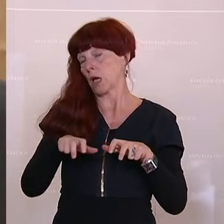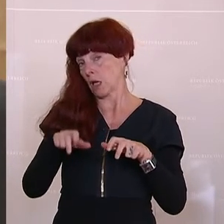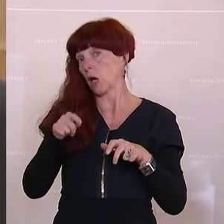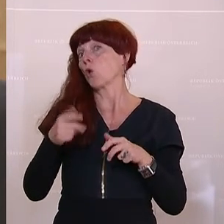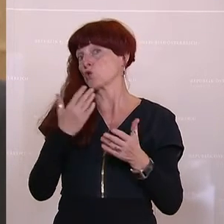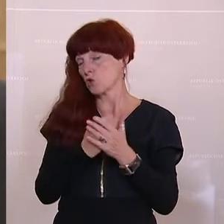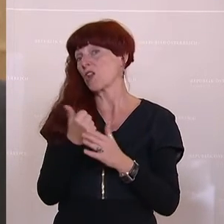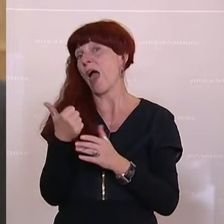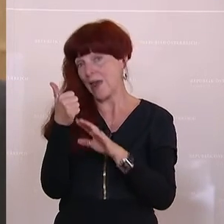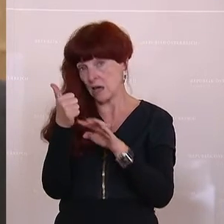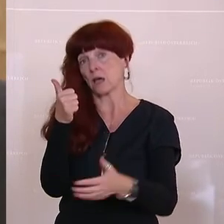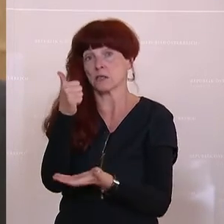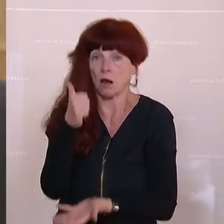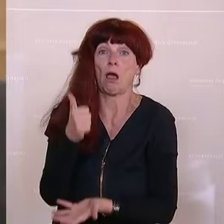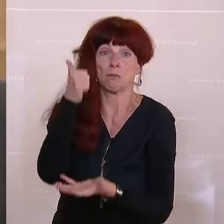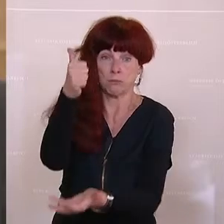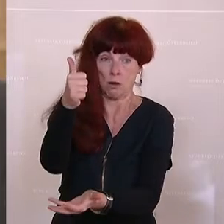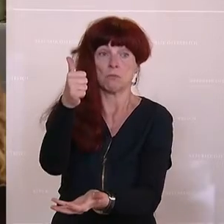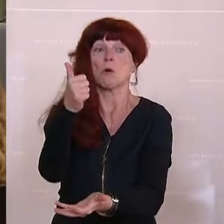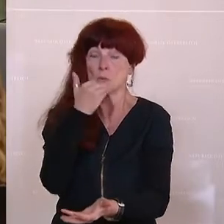einiges an Geld nun zur Verfügung gestellt.